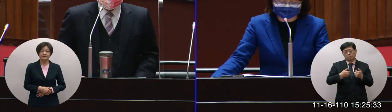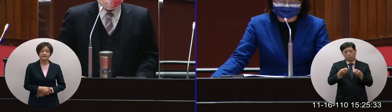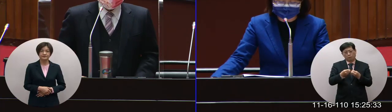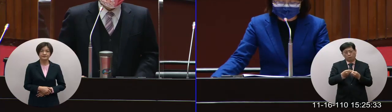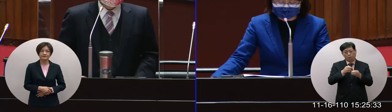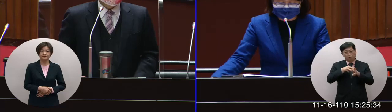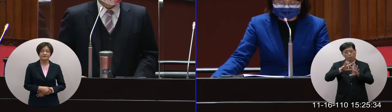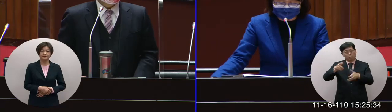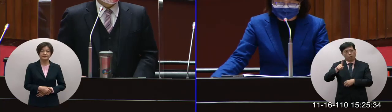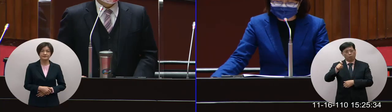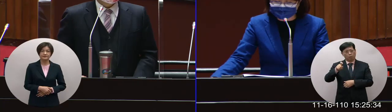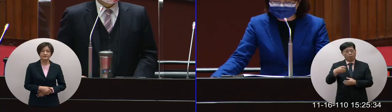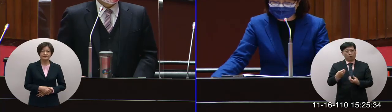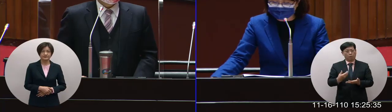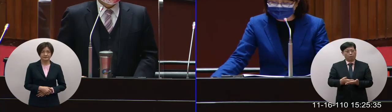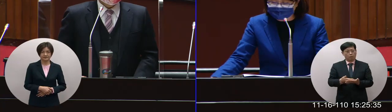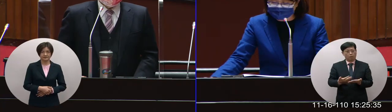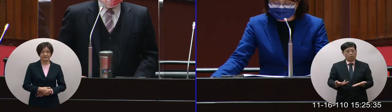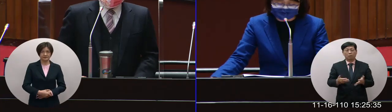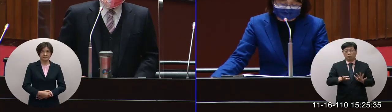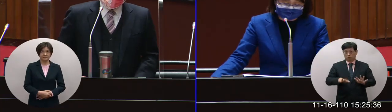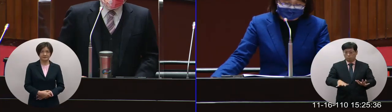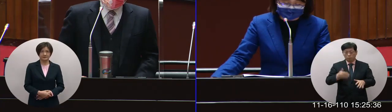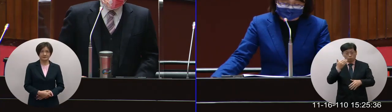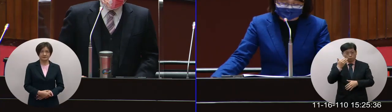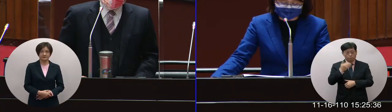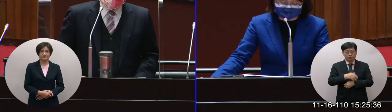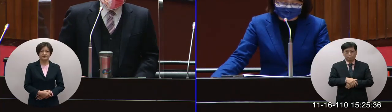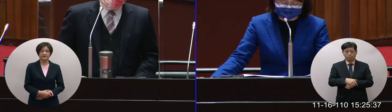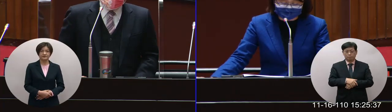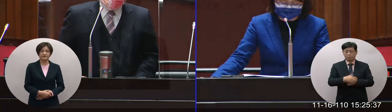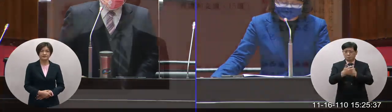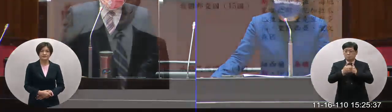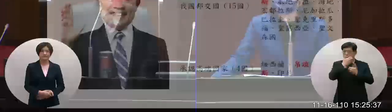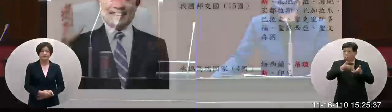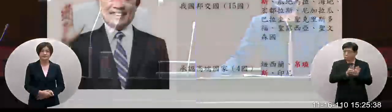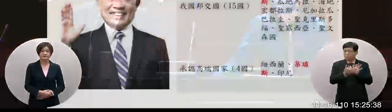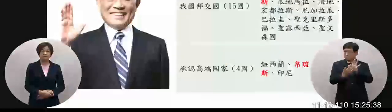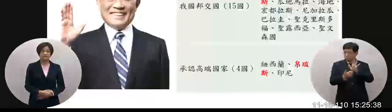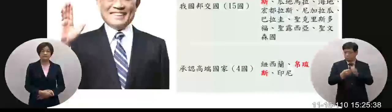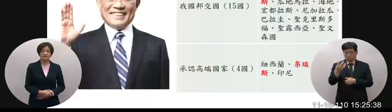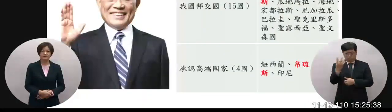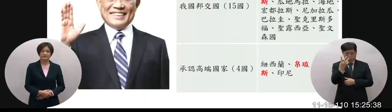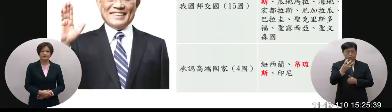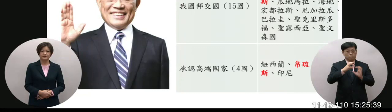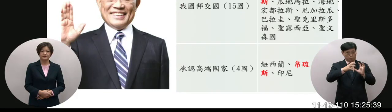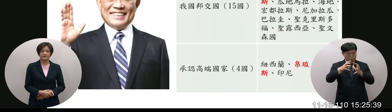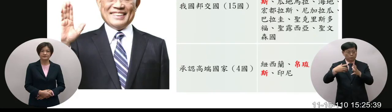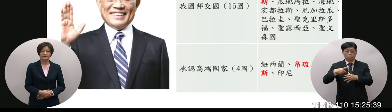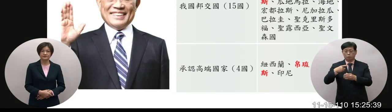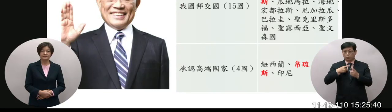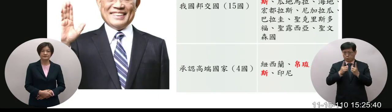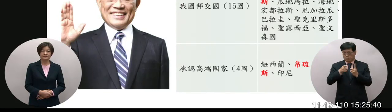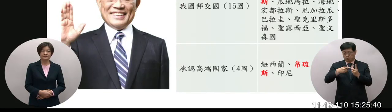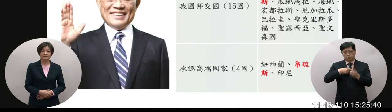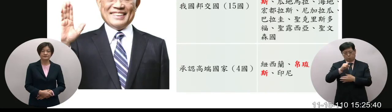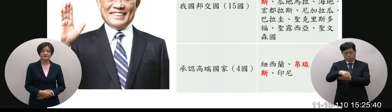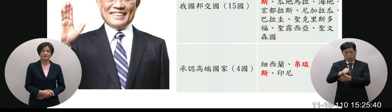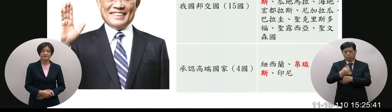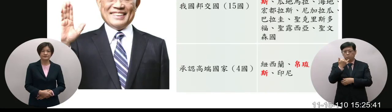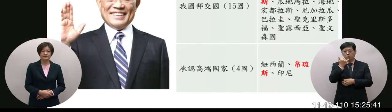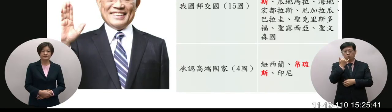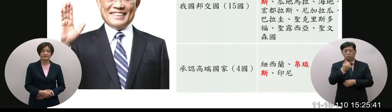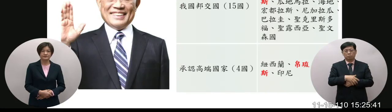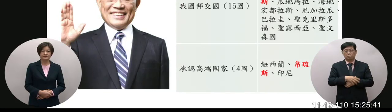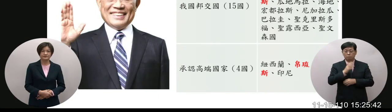國怎麼辦那現在來講當然按照我們衛福部說法目前四個國家承認高端那